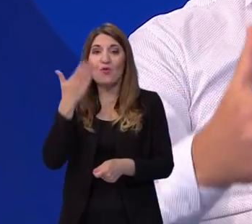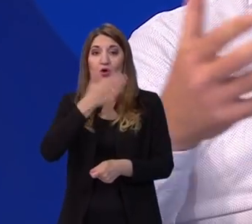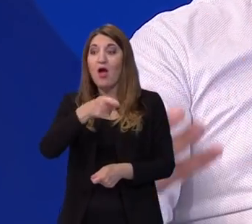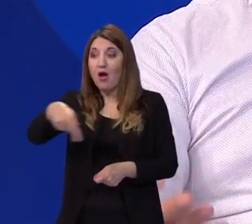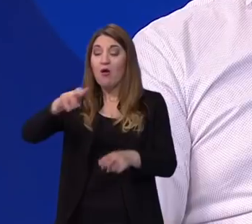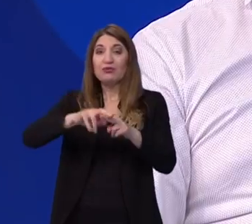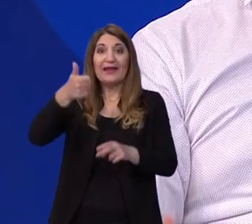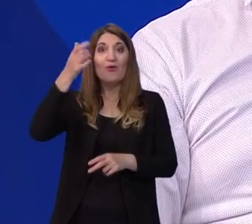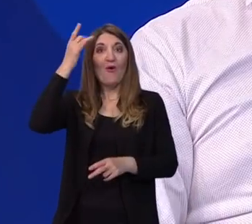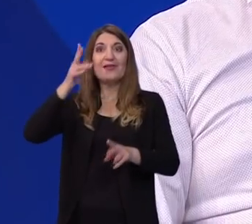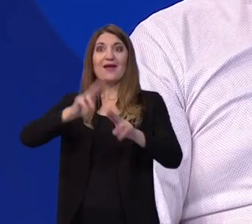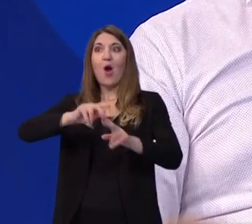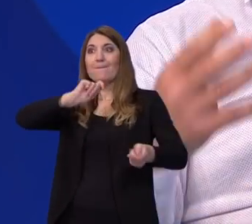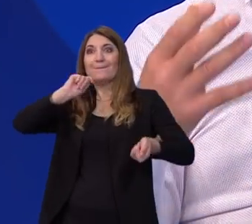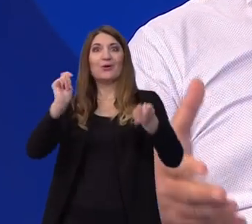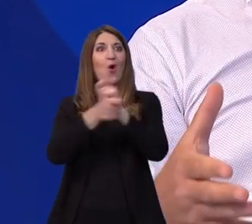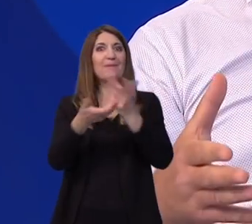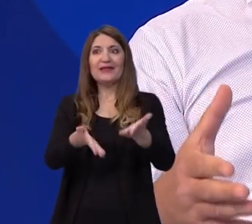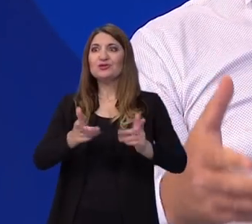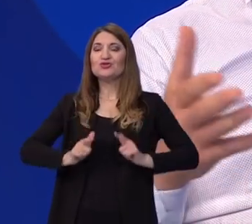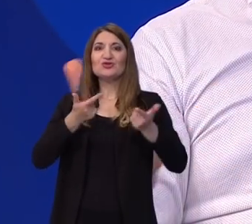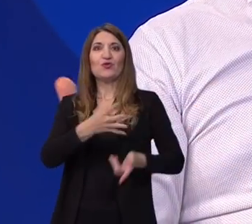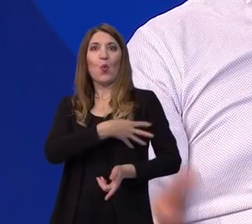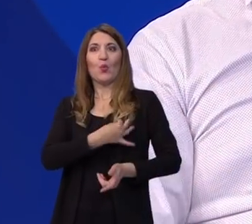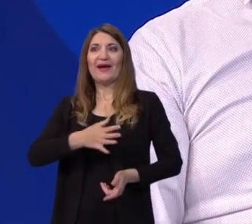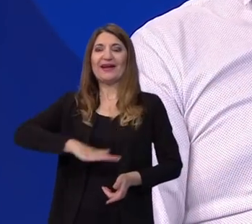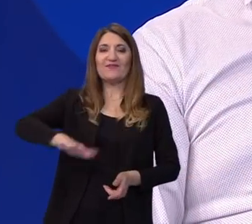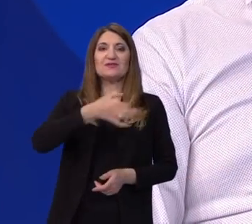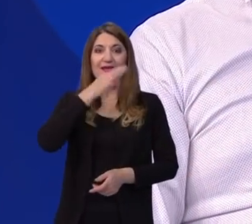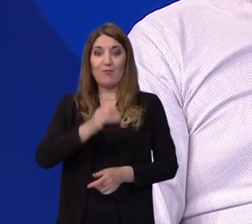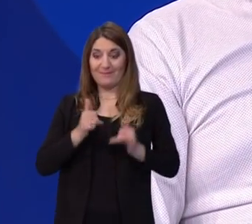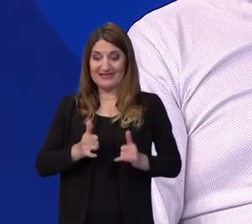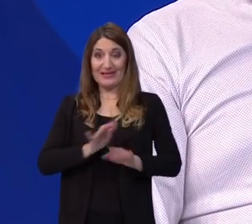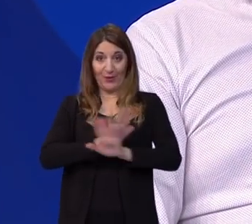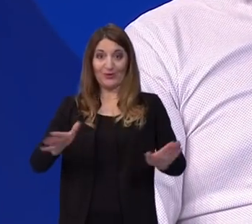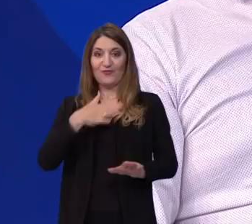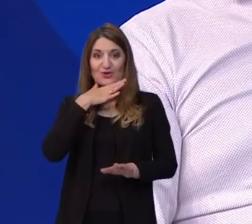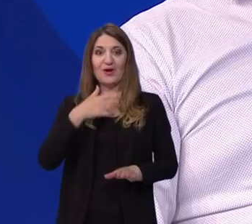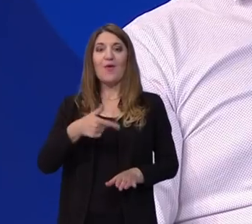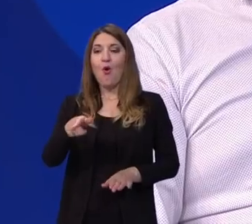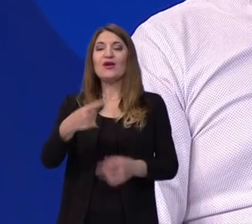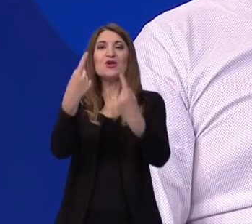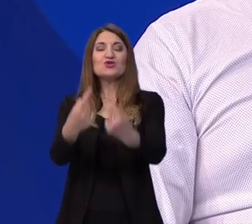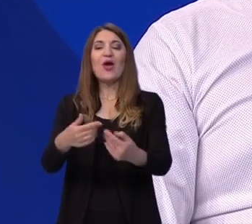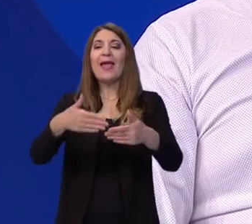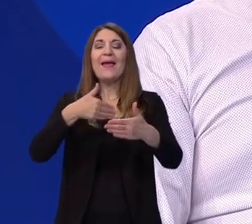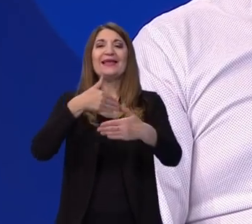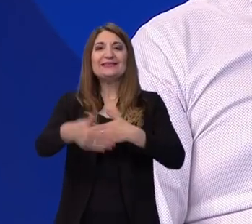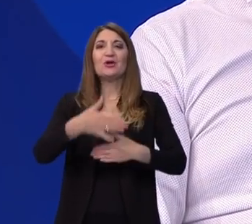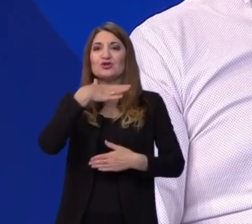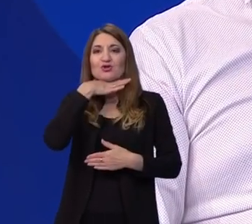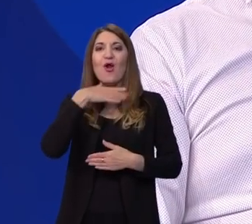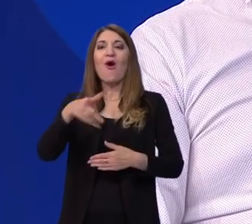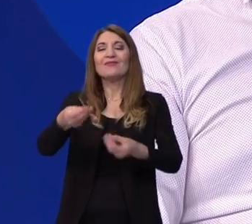jedni lideri koji će mijenjati Hrvatsku na bolje. I ono što mi je posebno drago, evo danas je završila škola i čekali smo me ispred škole i rekli su, evo